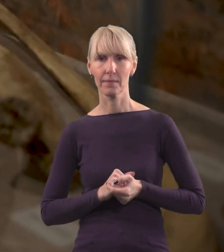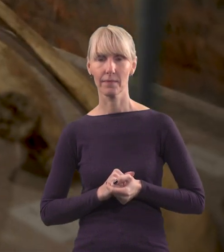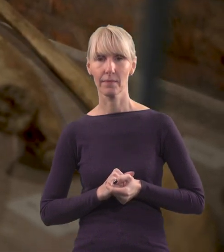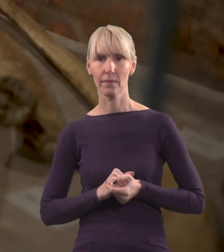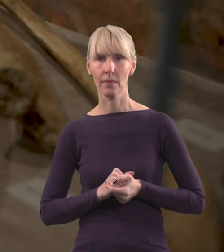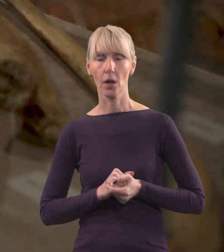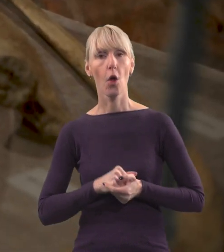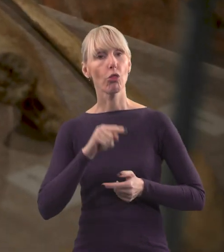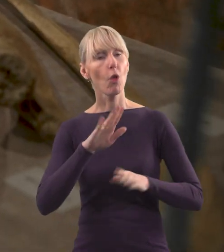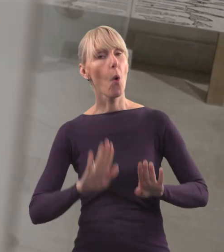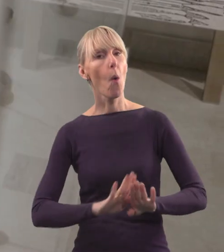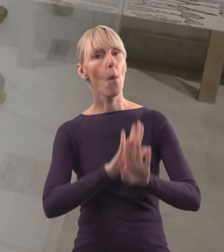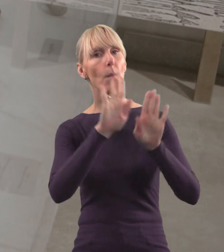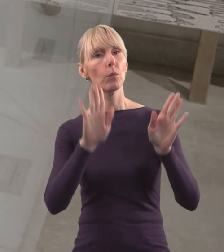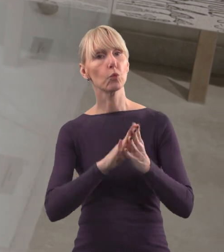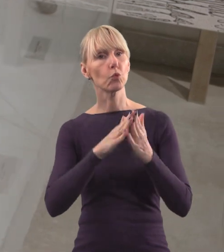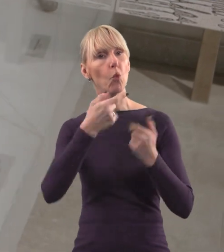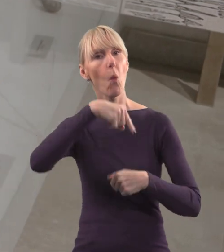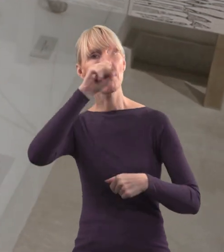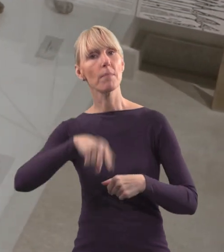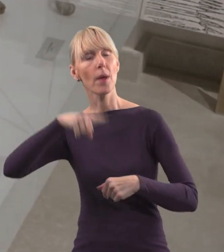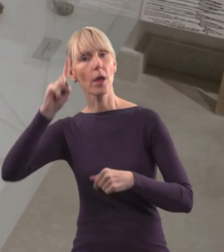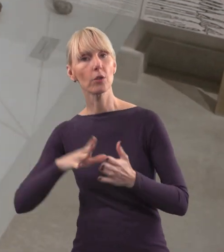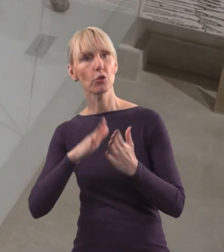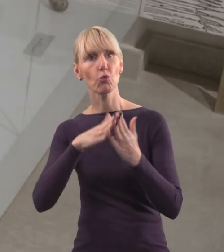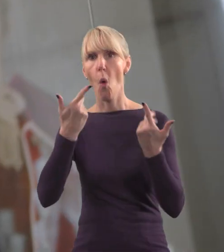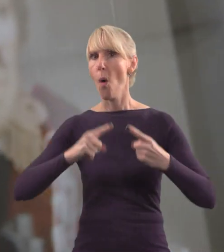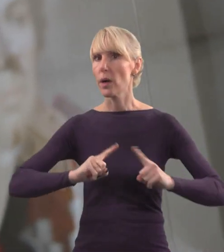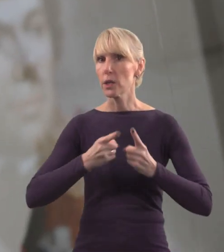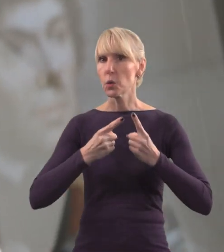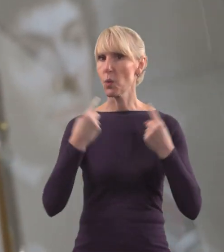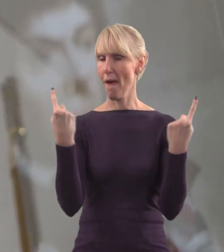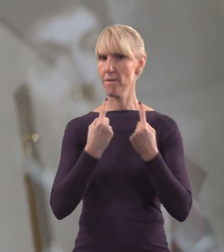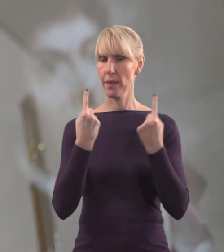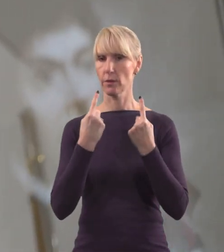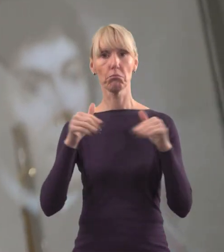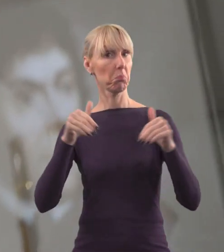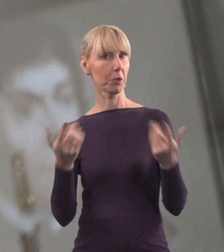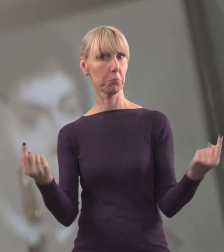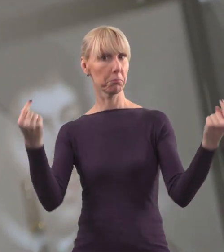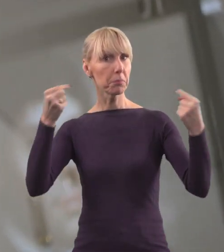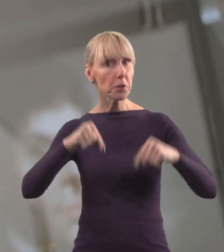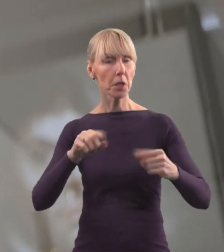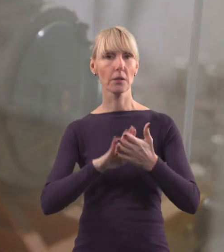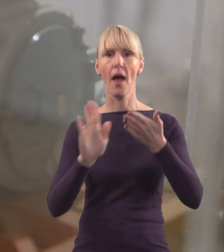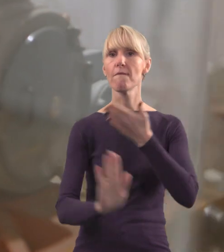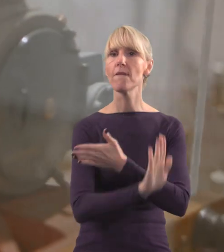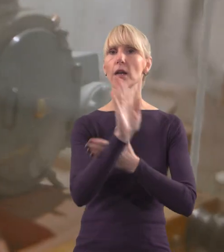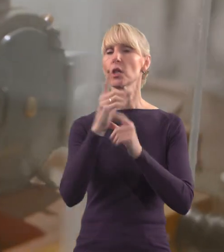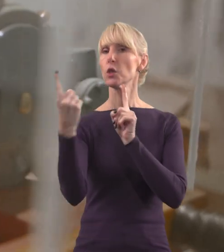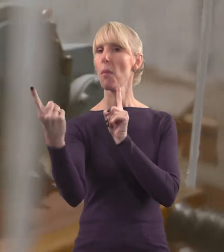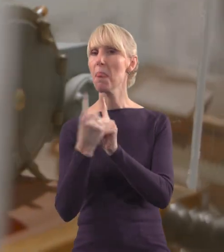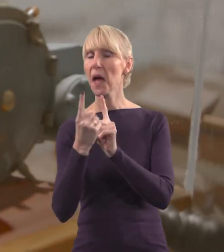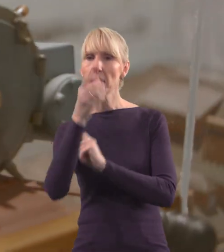Samo Muzeum w każdym miesiącu organizuje różnego rodzaju wydarzenia. Możecie tutaj przyjść na różnego rodzaju wernisaże, spotkania